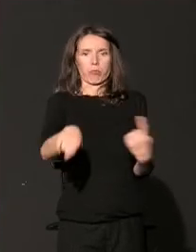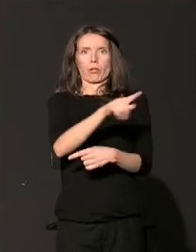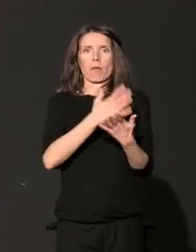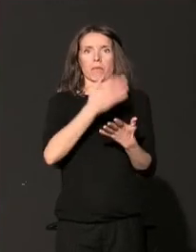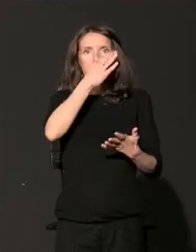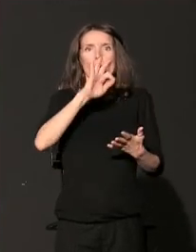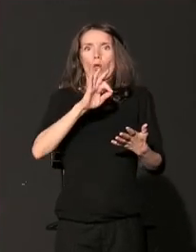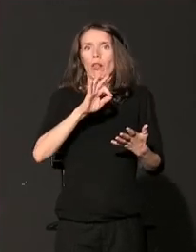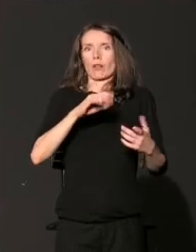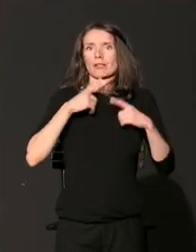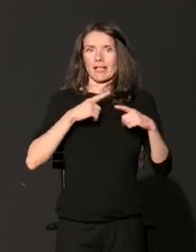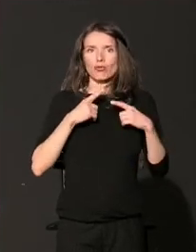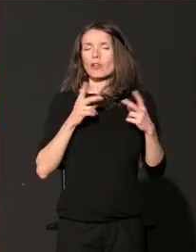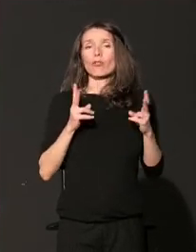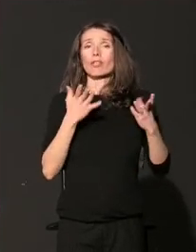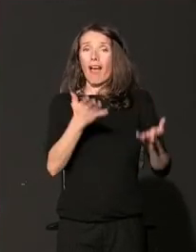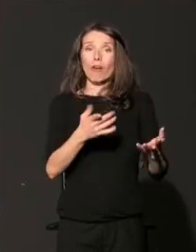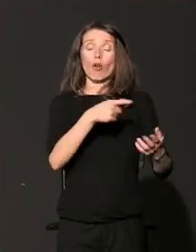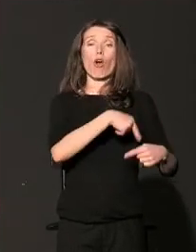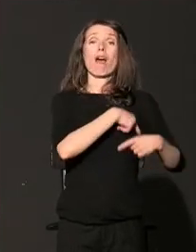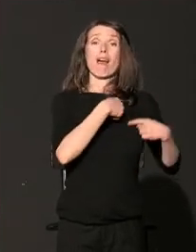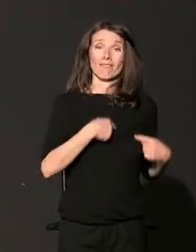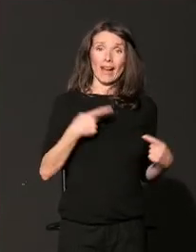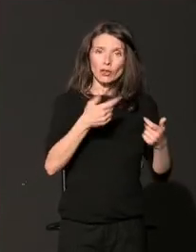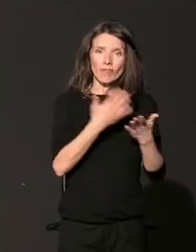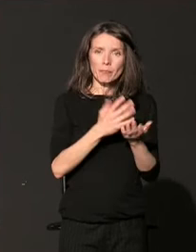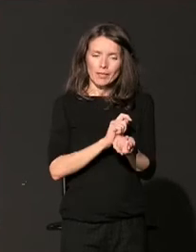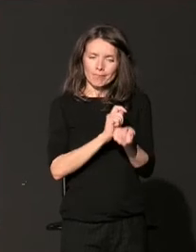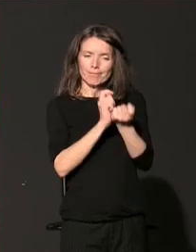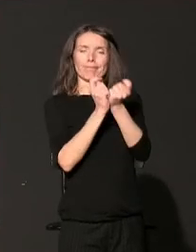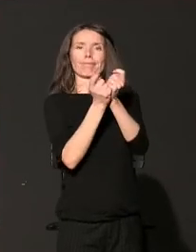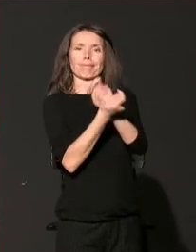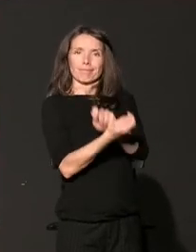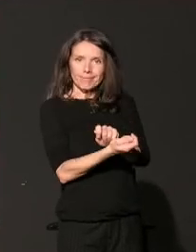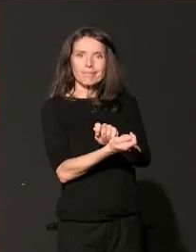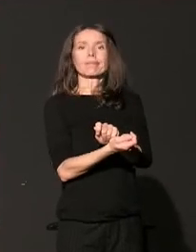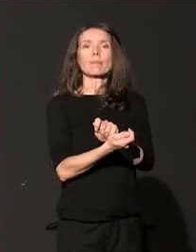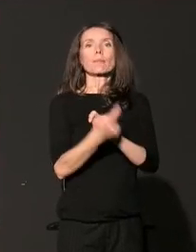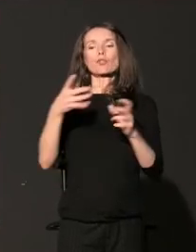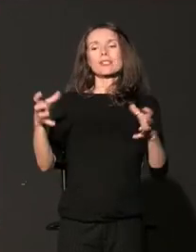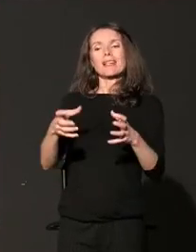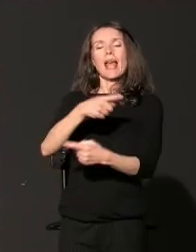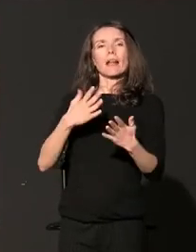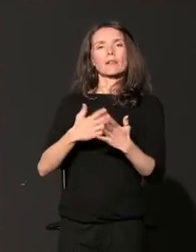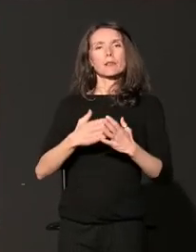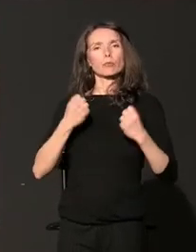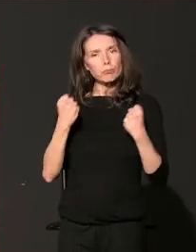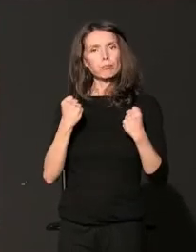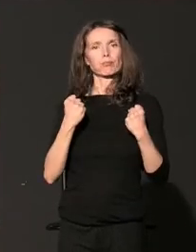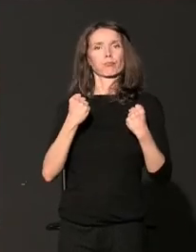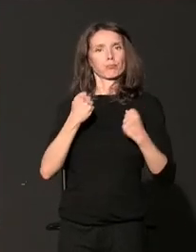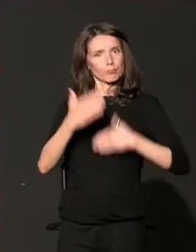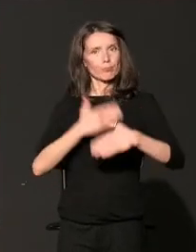adaptaciji, transformaciji filantropije i izgradnji održivih i otpornih zajednica. Nedavno